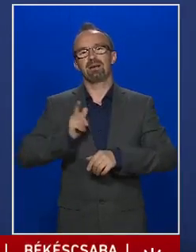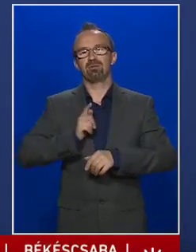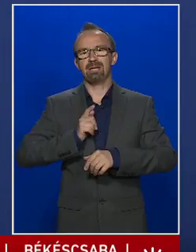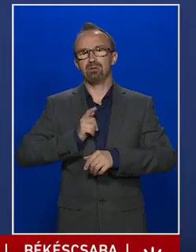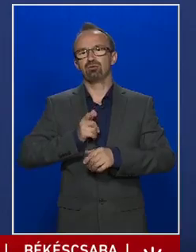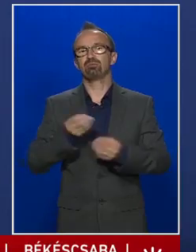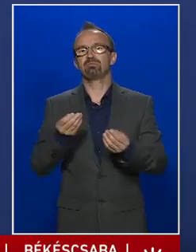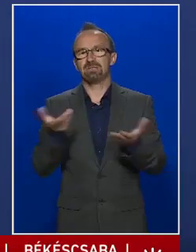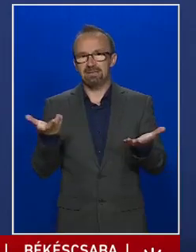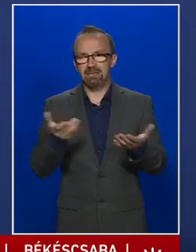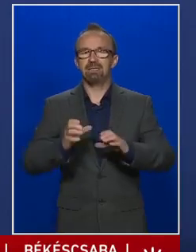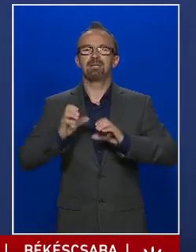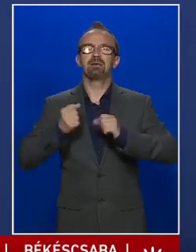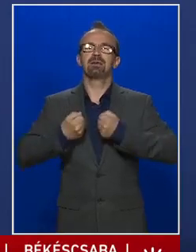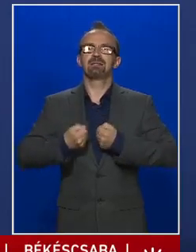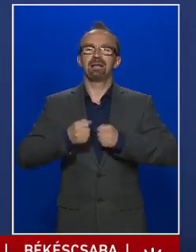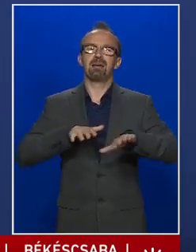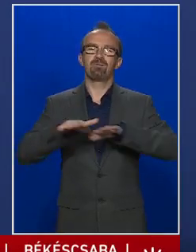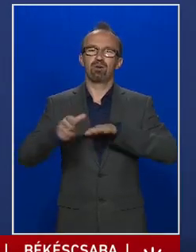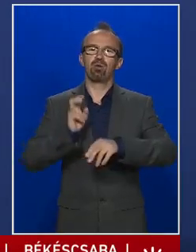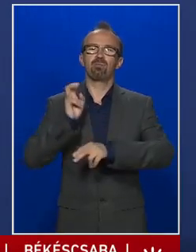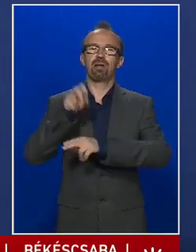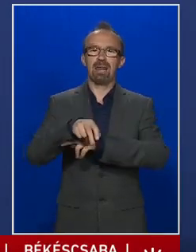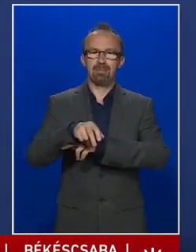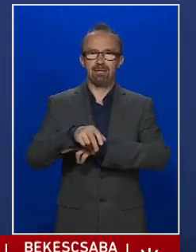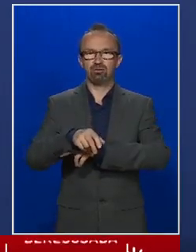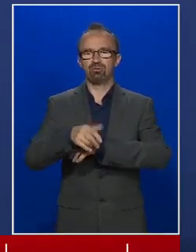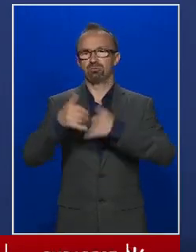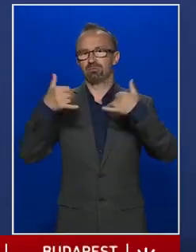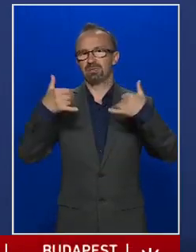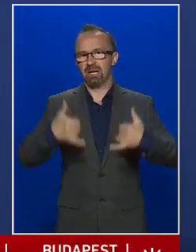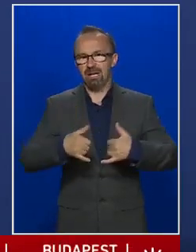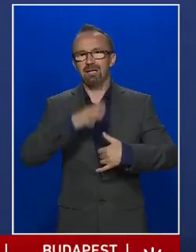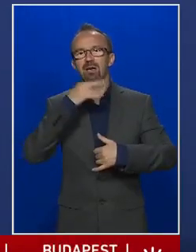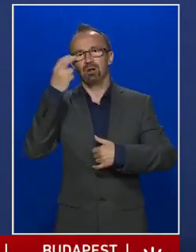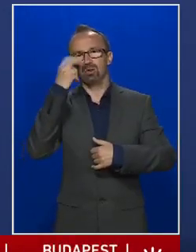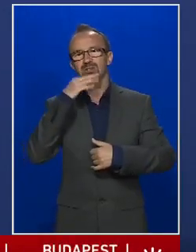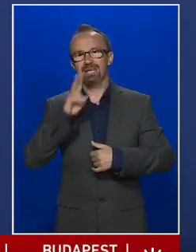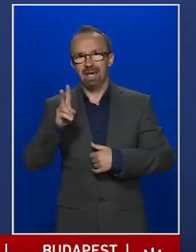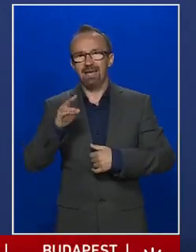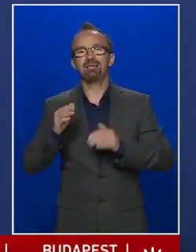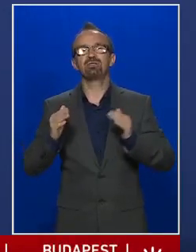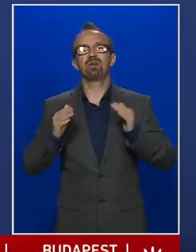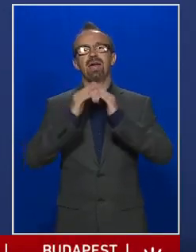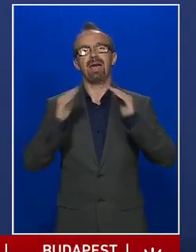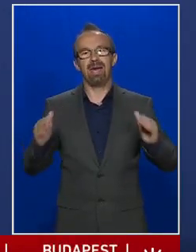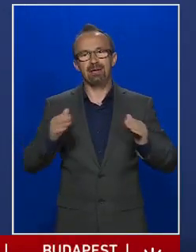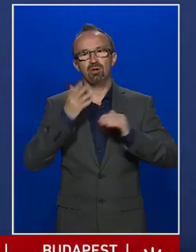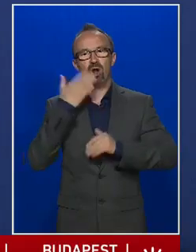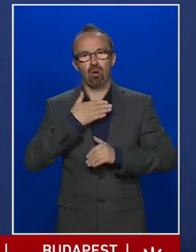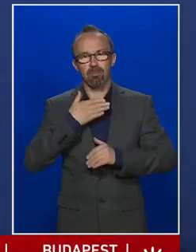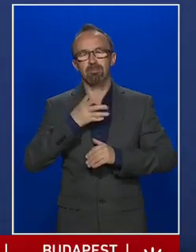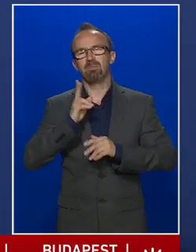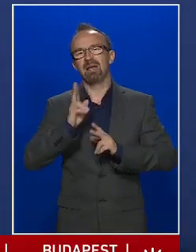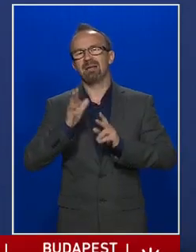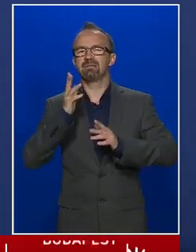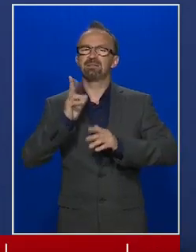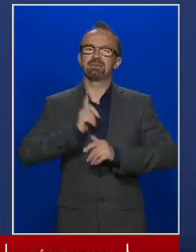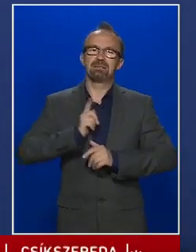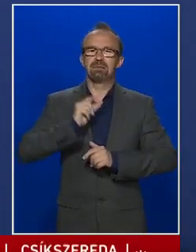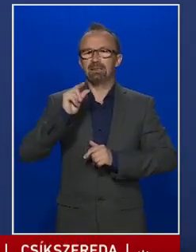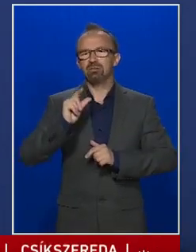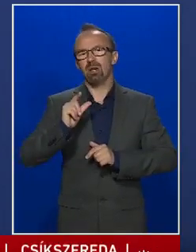nekintetében, a teherforgalomban belépő oldalon jelen pillanatban röszke, illetve hegyes halom átkelő helyen lehet számítani